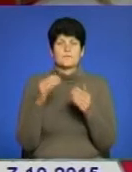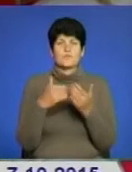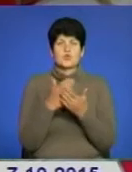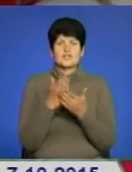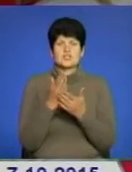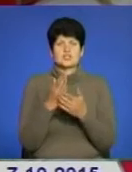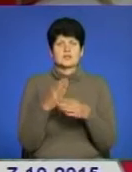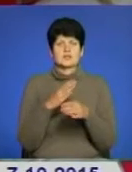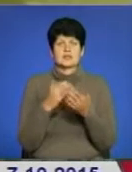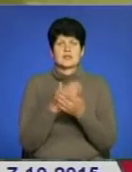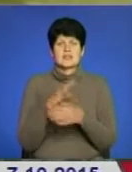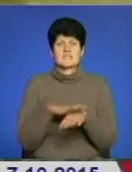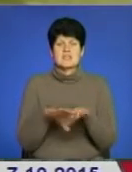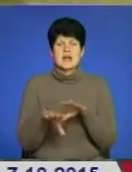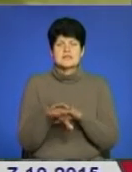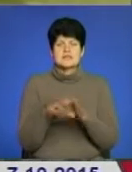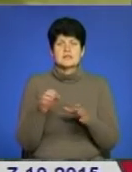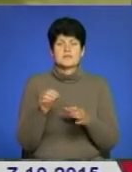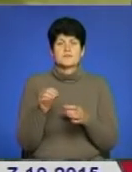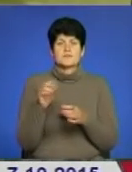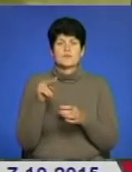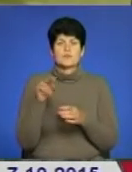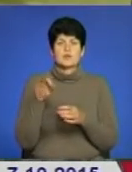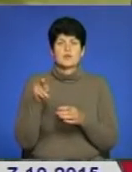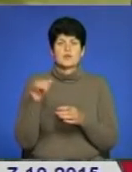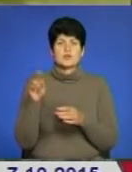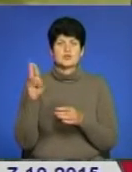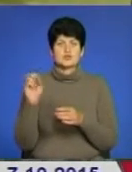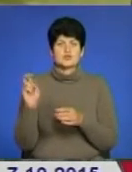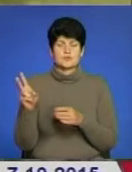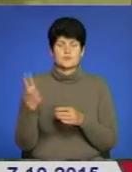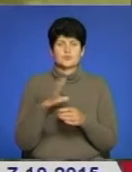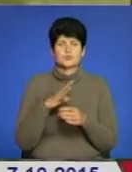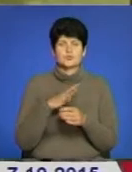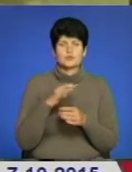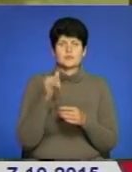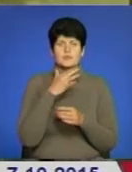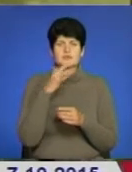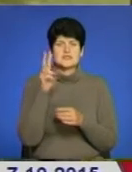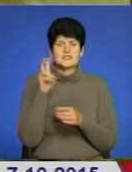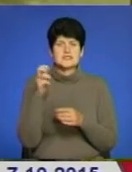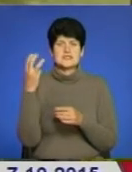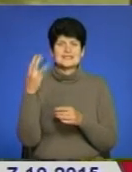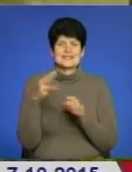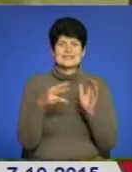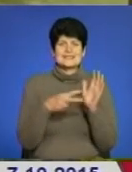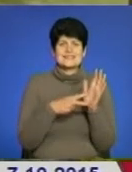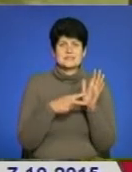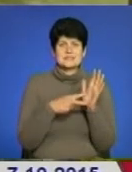Ігор Олещук. Біля 400 було вояків ОУН УПА. Із них 237